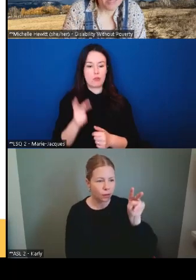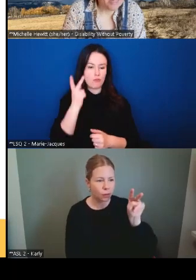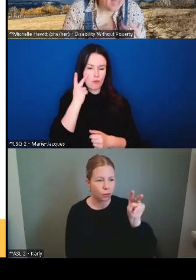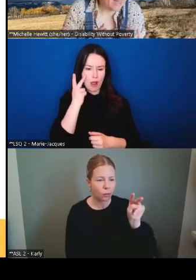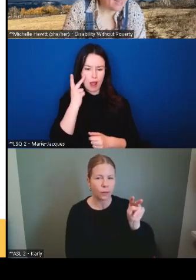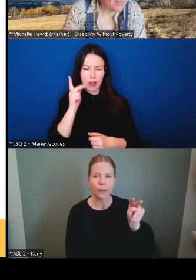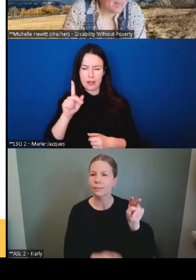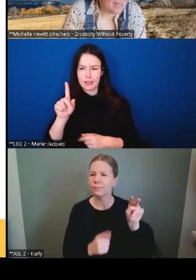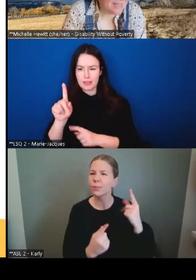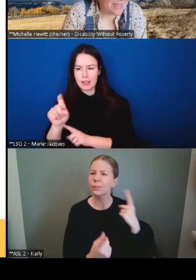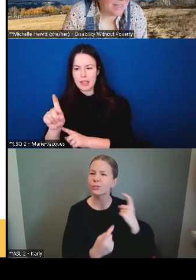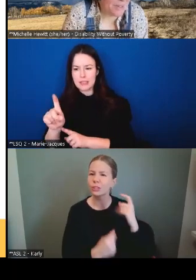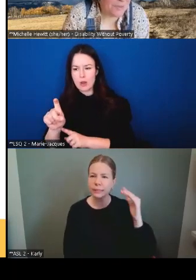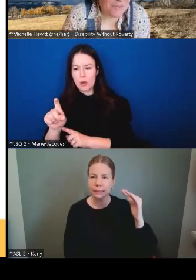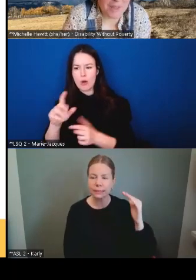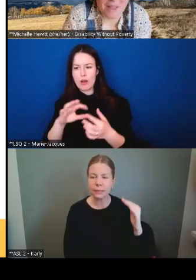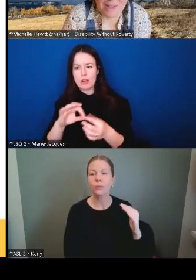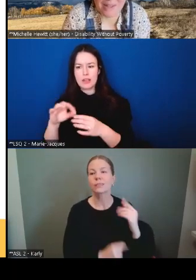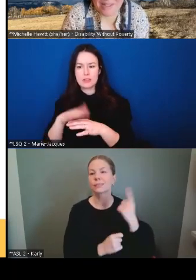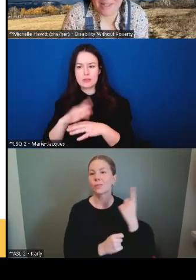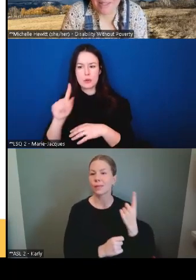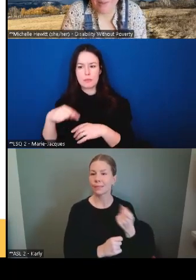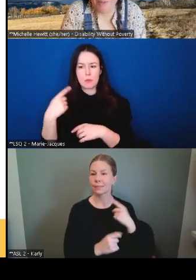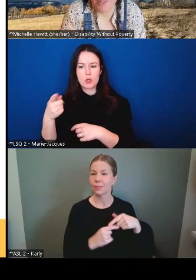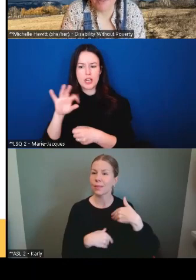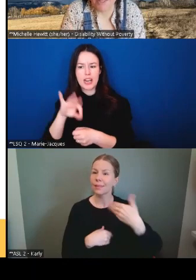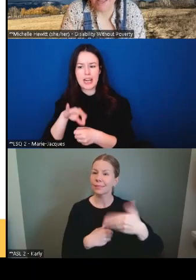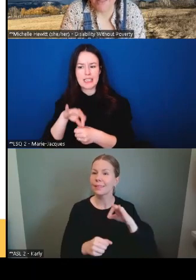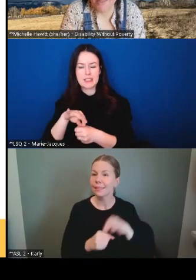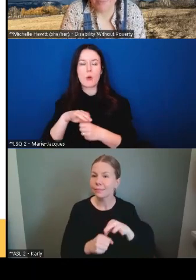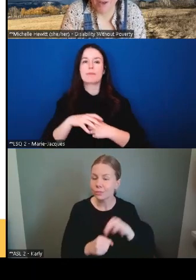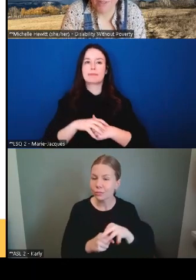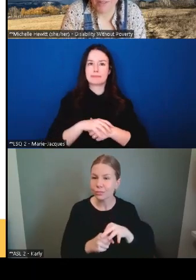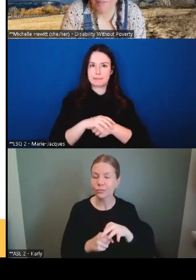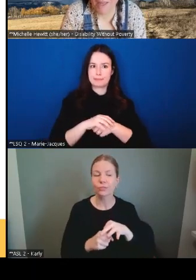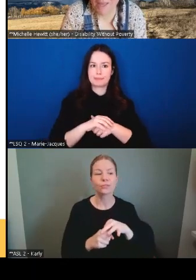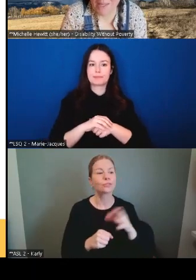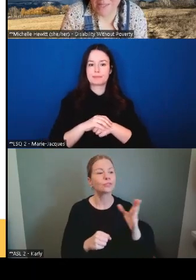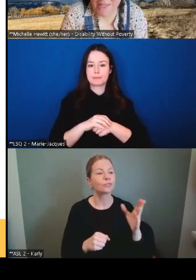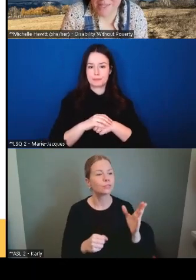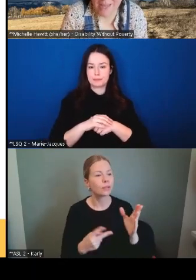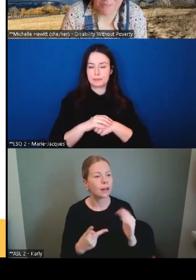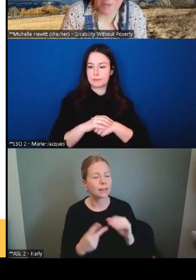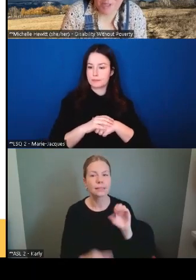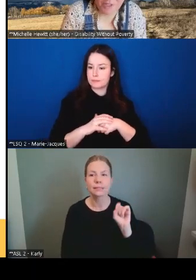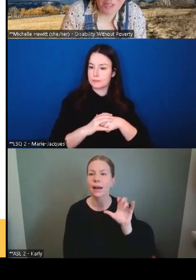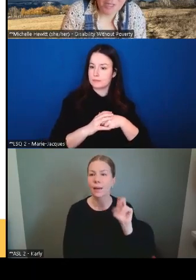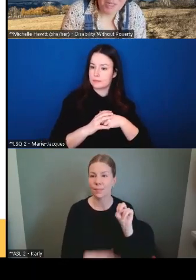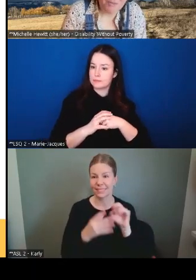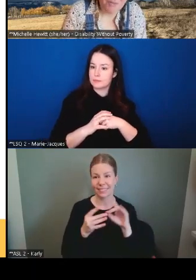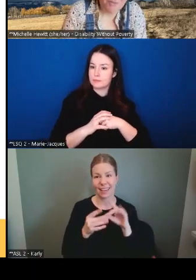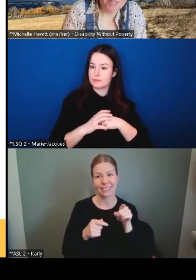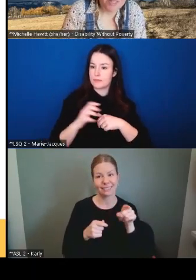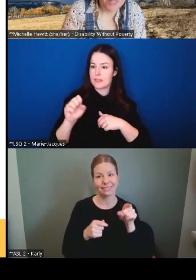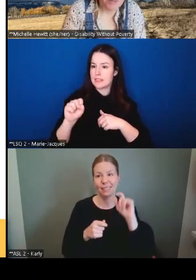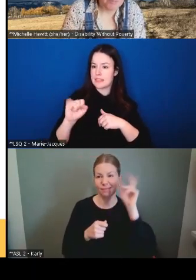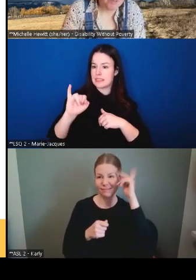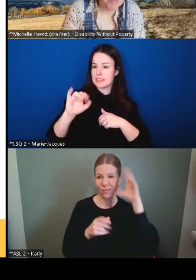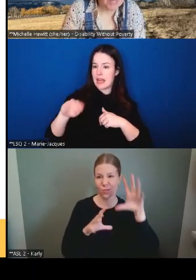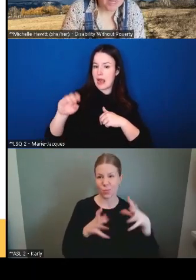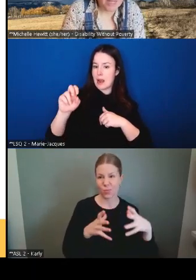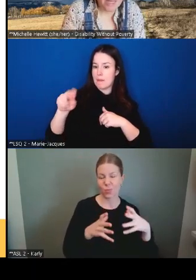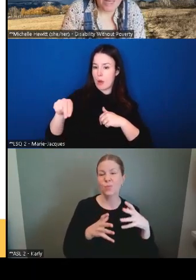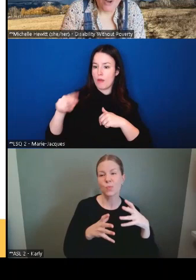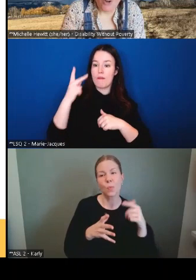à propos de la prochaine élection. Oui, je vois, Simon, que le